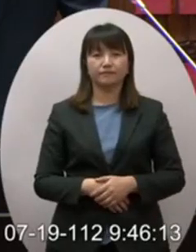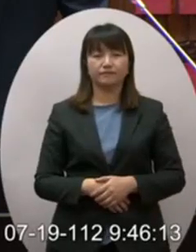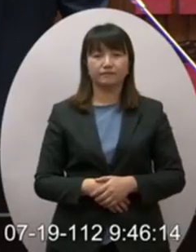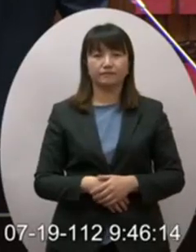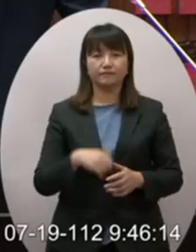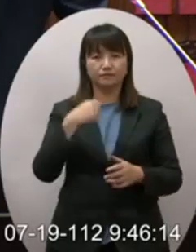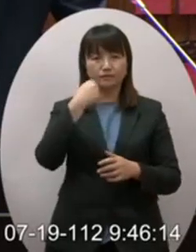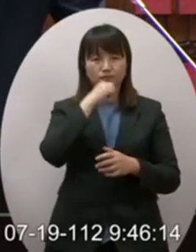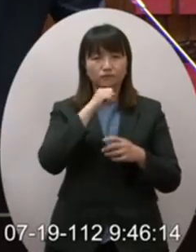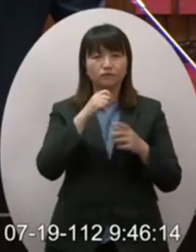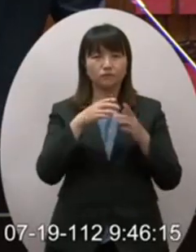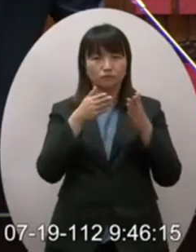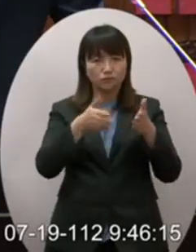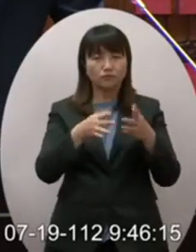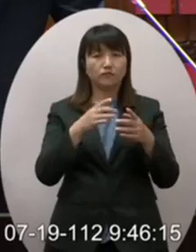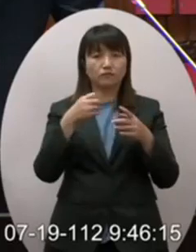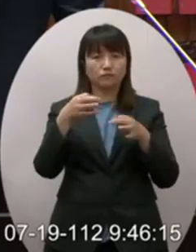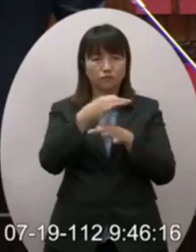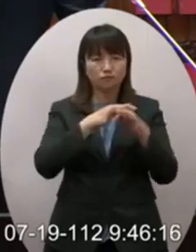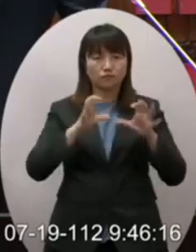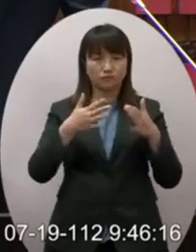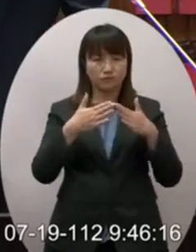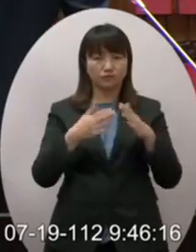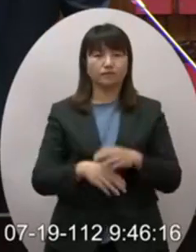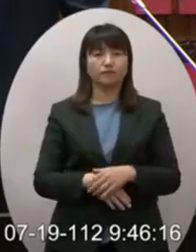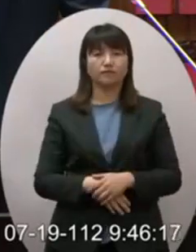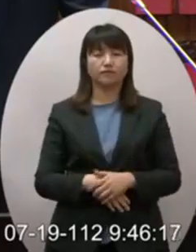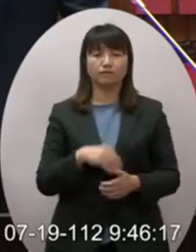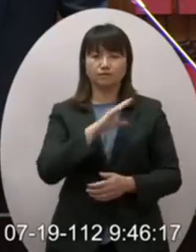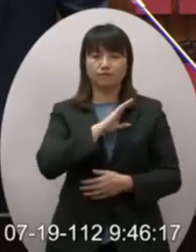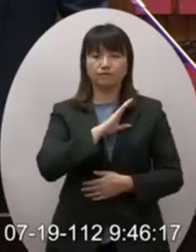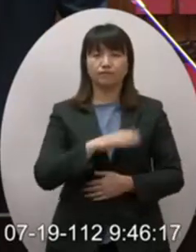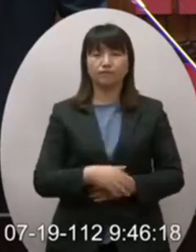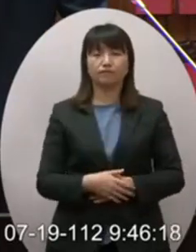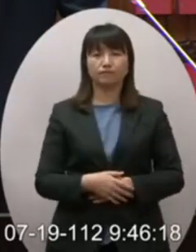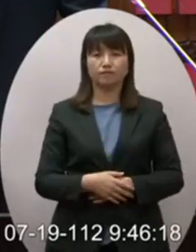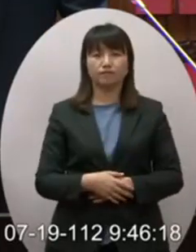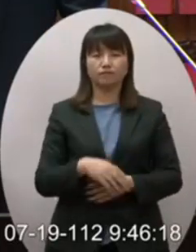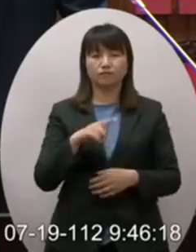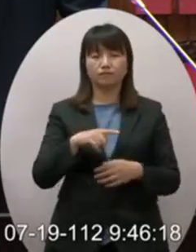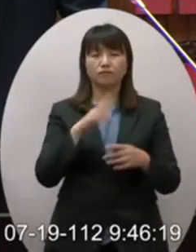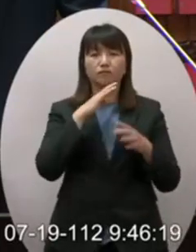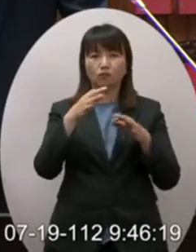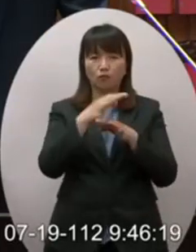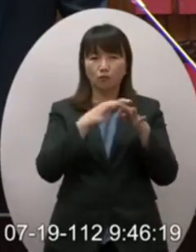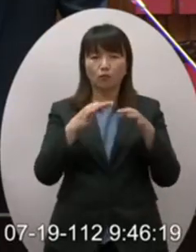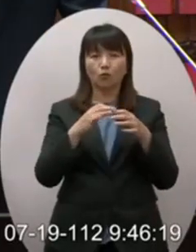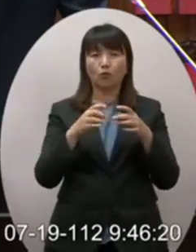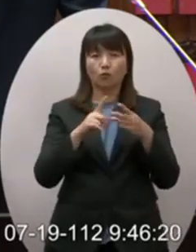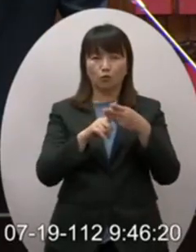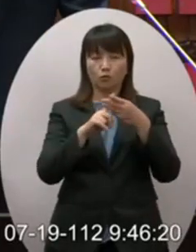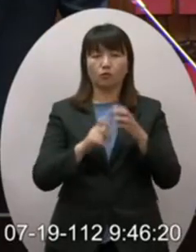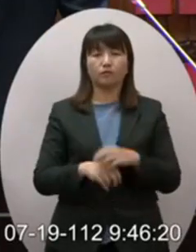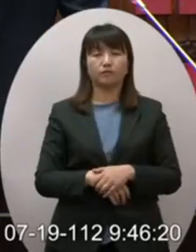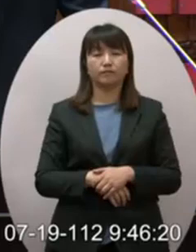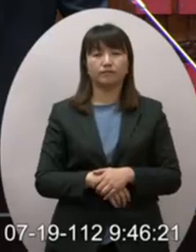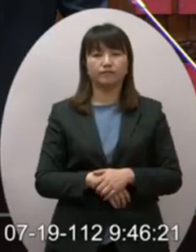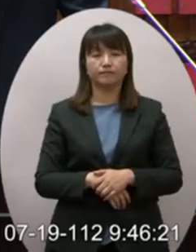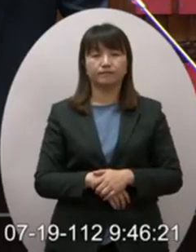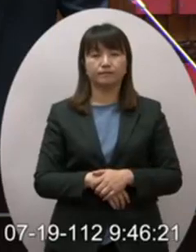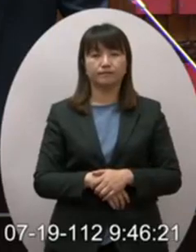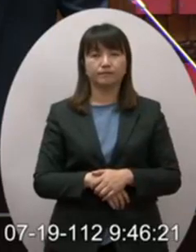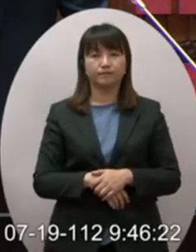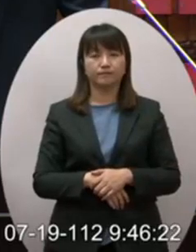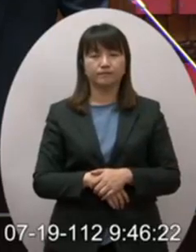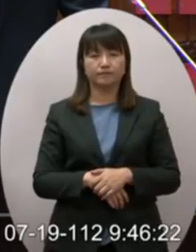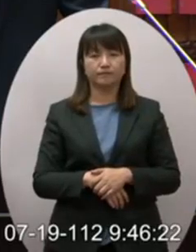我們是不是依賴貿易的國家當然是是我們是前二次大的貿易國那基本上呢